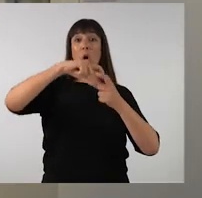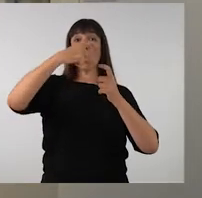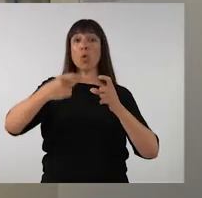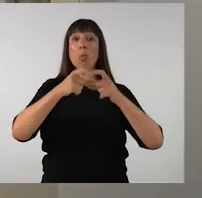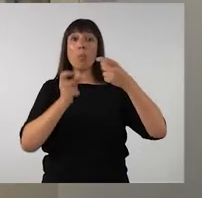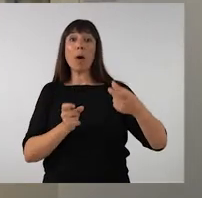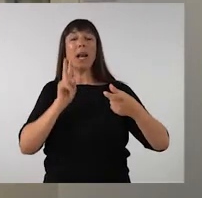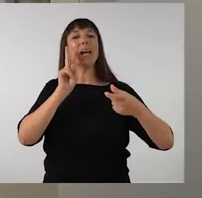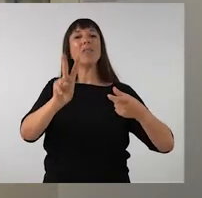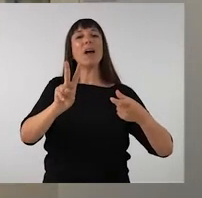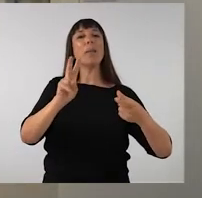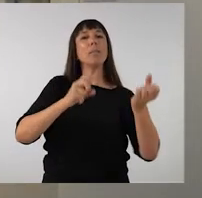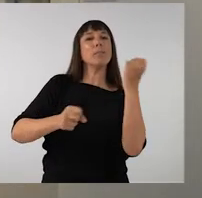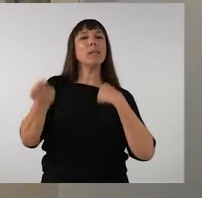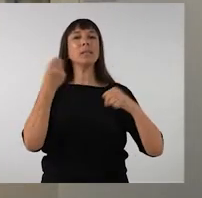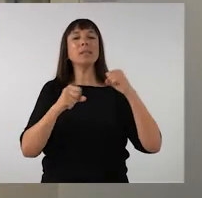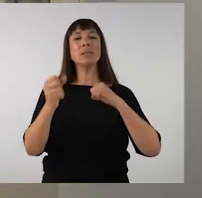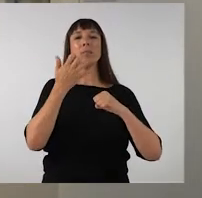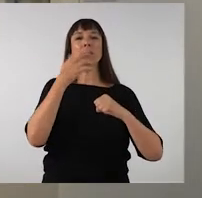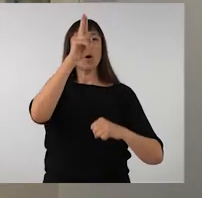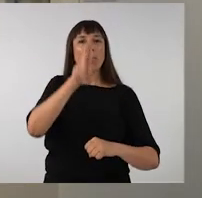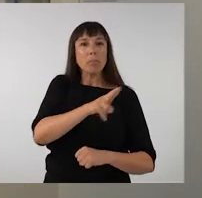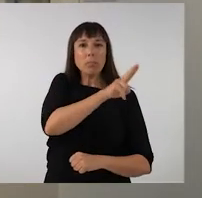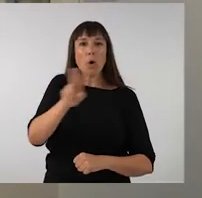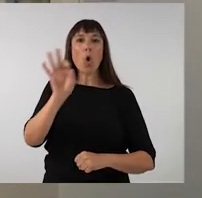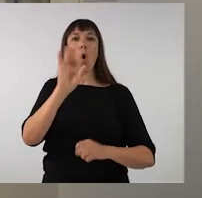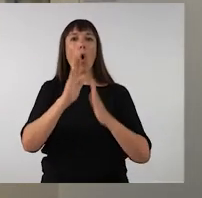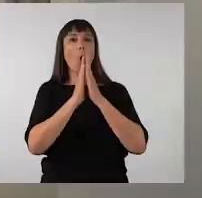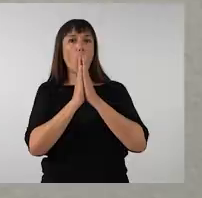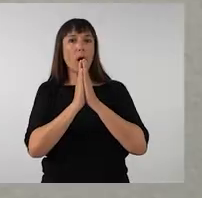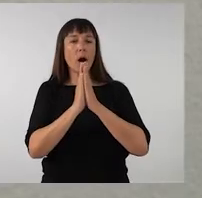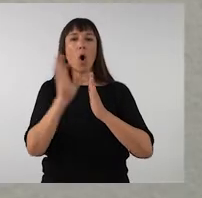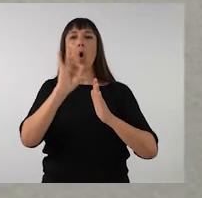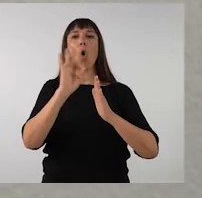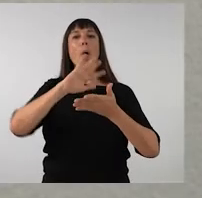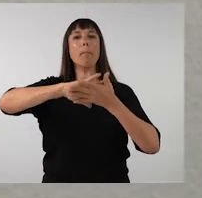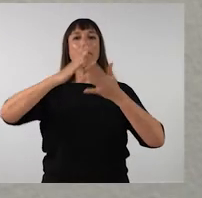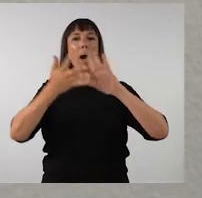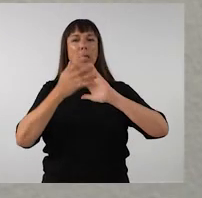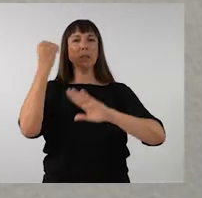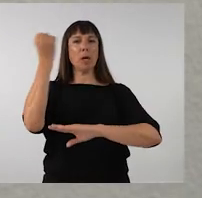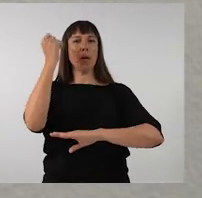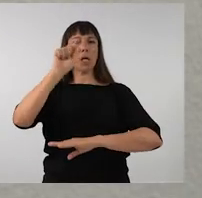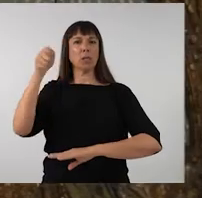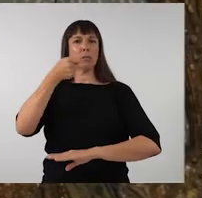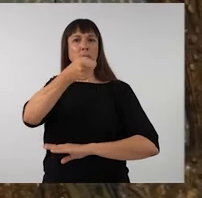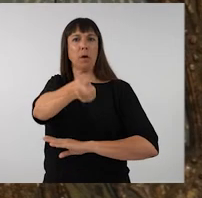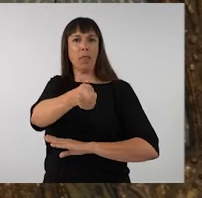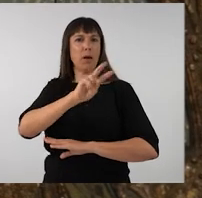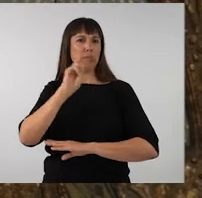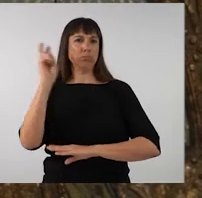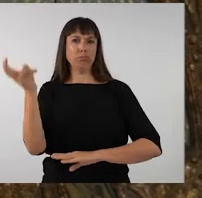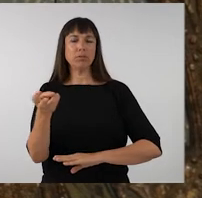romànic, on veiem gestos que tenen a veure amb el gest de benedicció, amb la súplica o les mans que amenacen